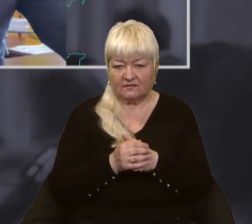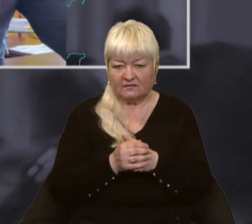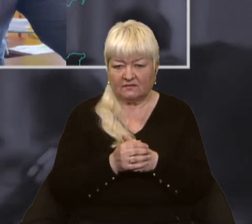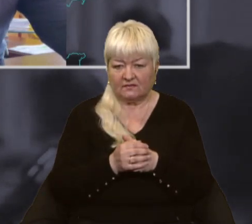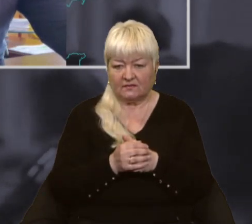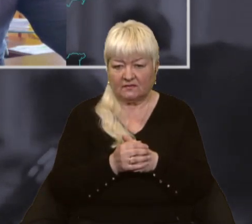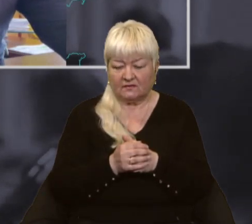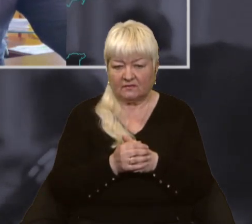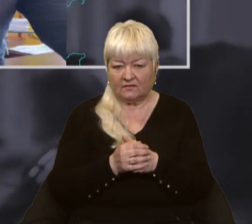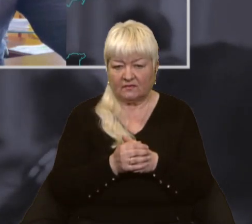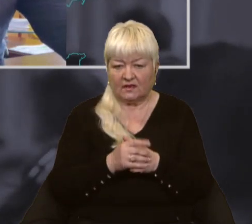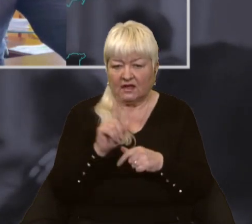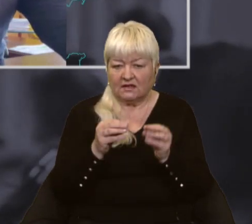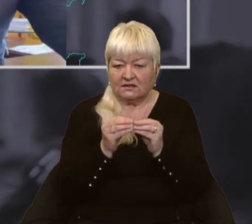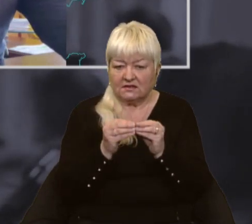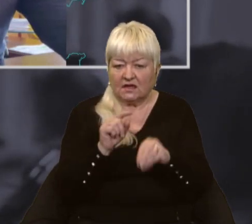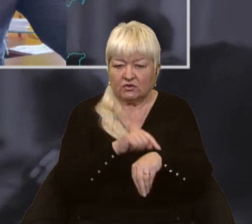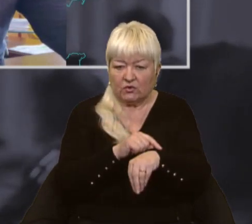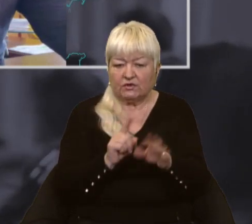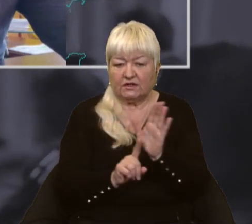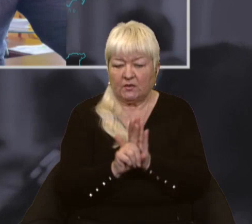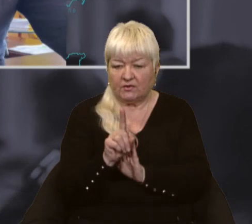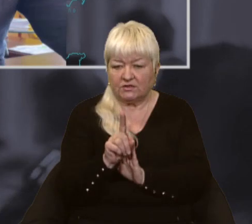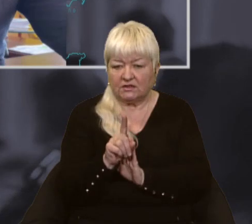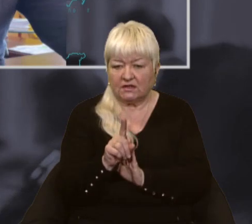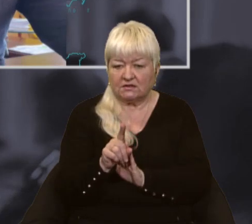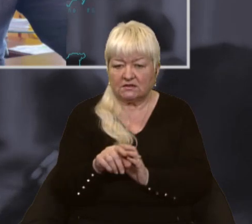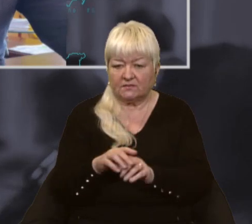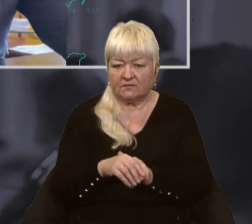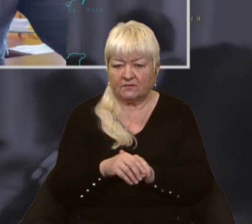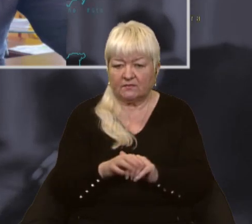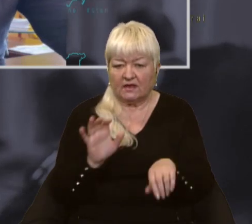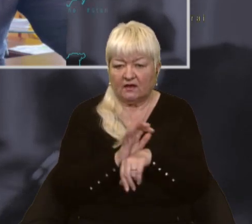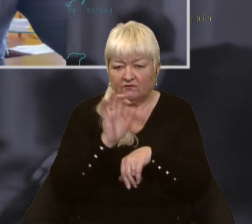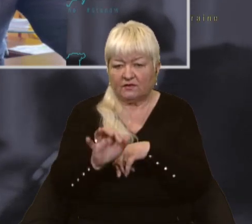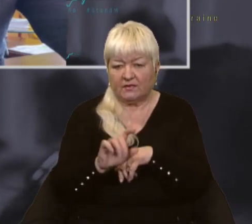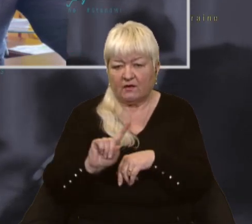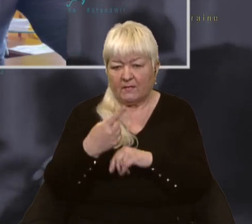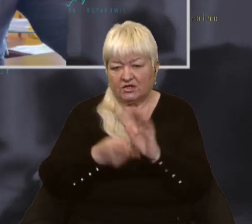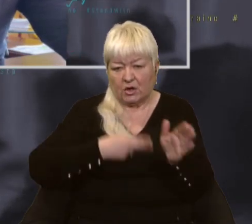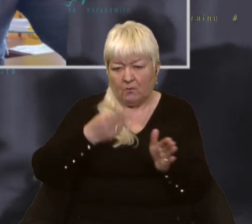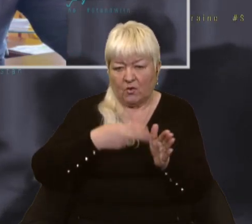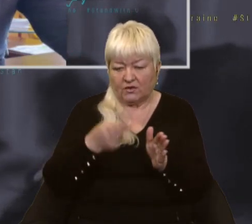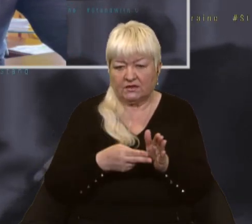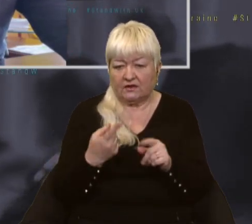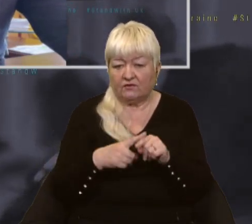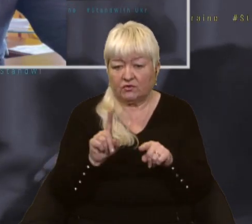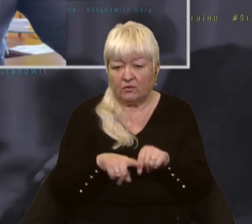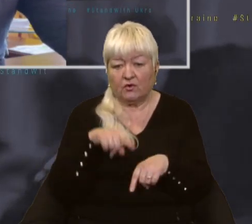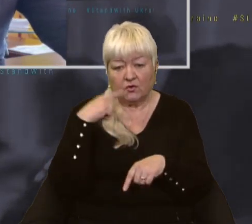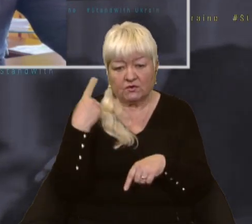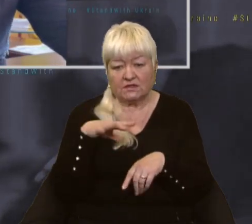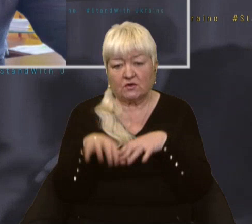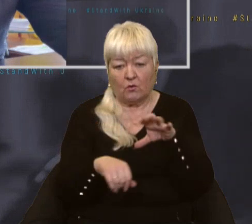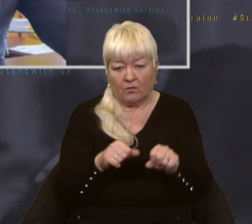Виключено, що з 10-ї години починається відправка перших потягів. Тому в російські